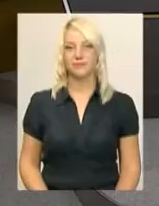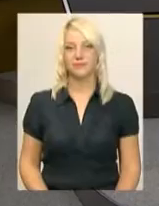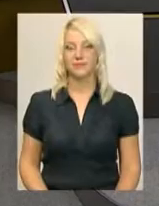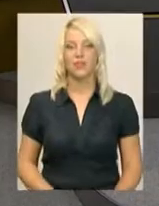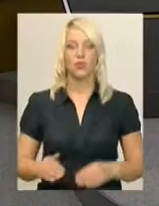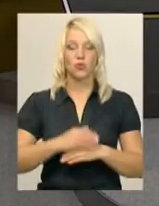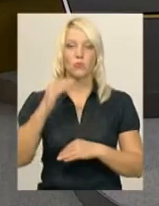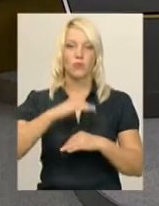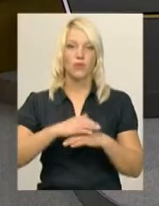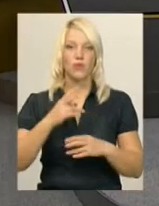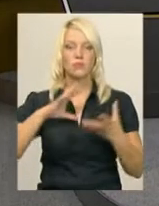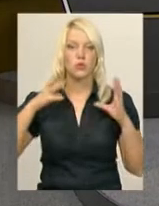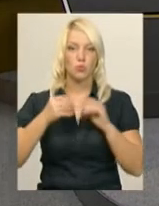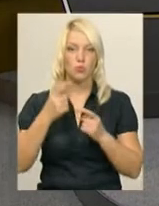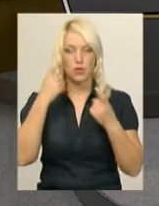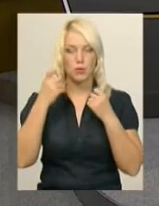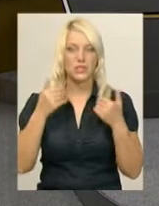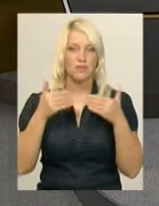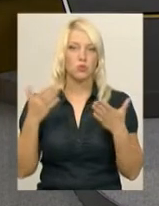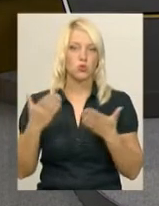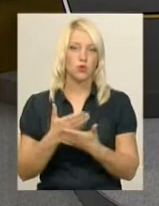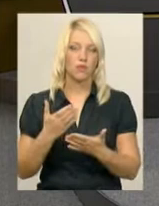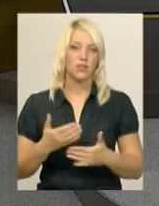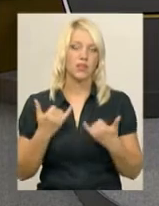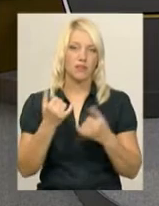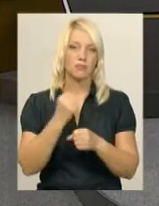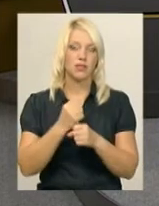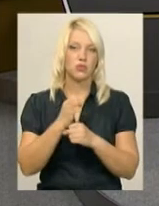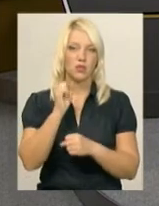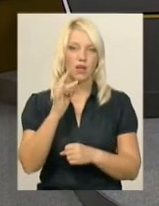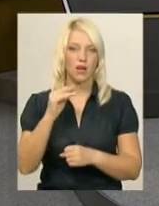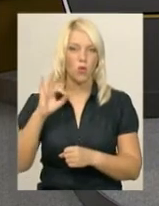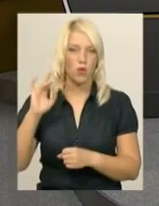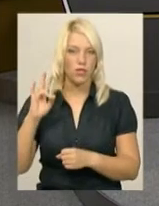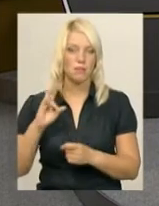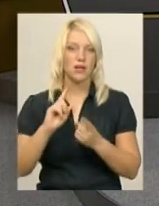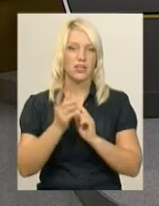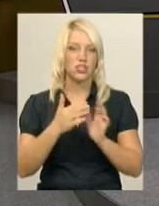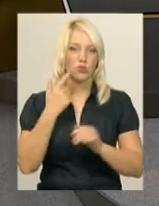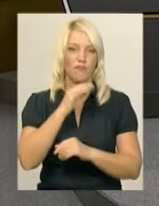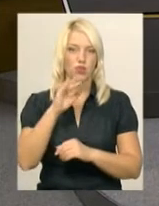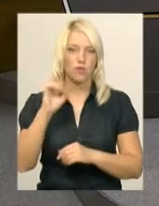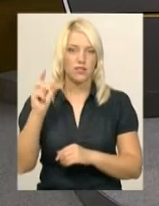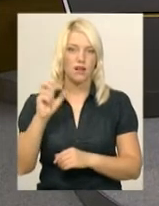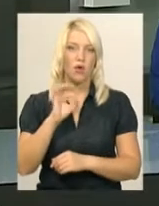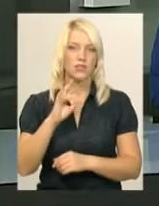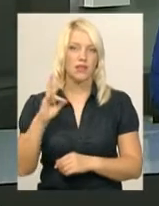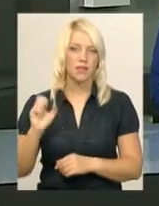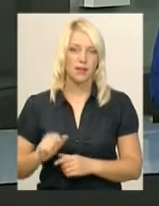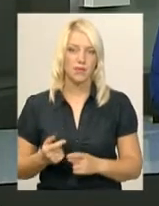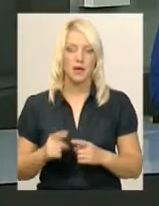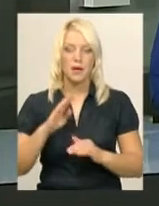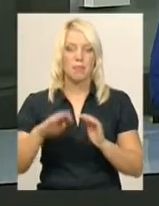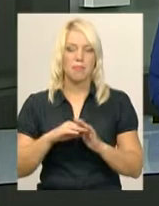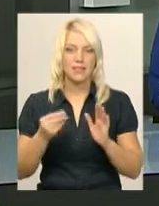Доброго вечора, в ефірі підсумковий випуск новин у студії Ірина Аріон, переклад на жестову мову Оксана Фіновська. Під